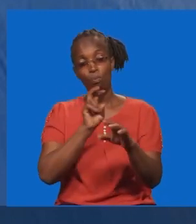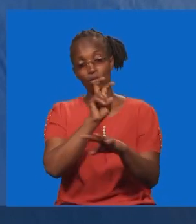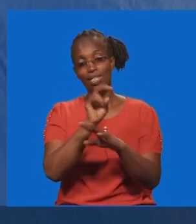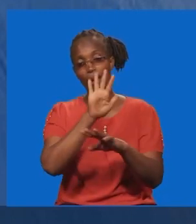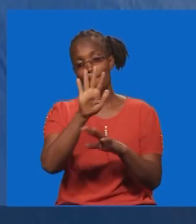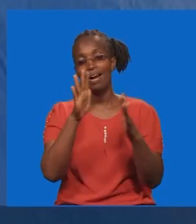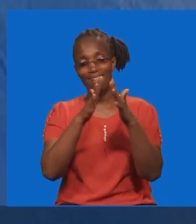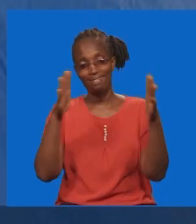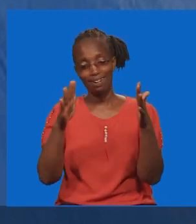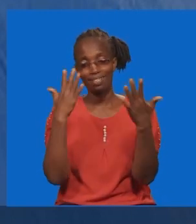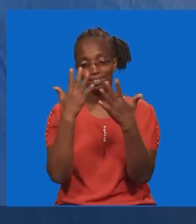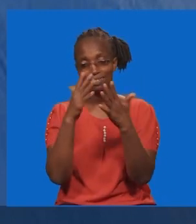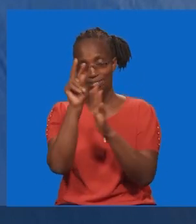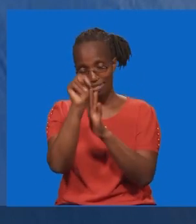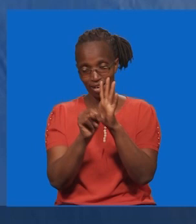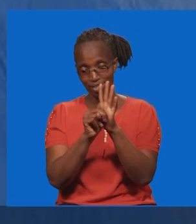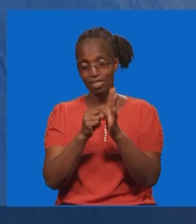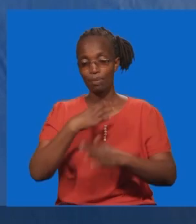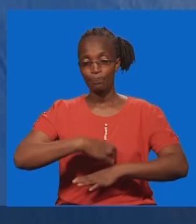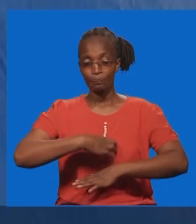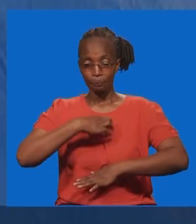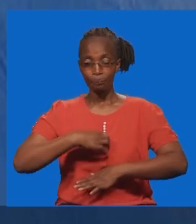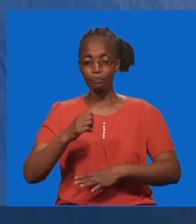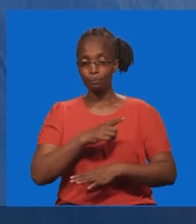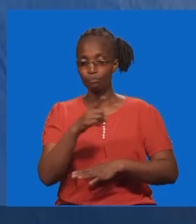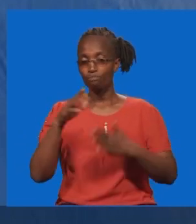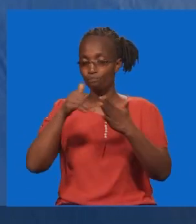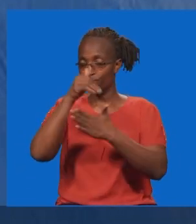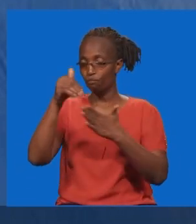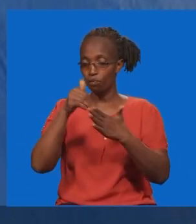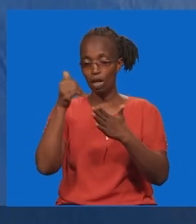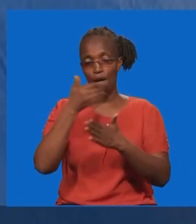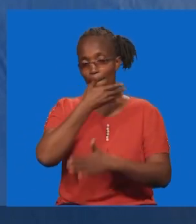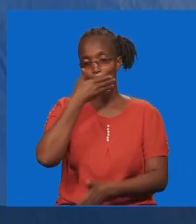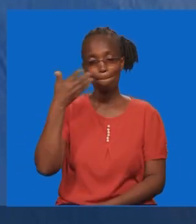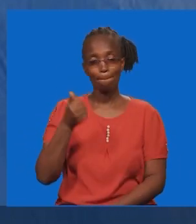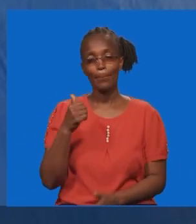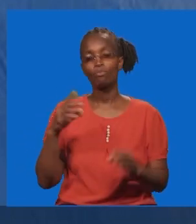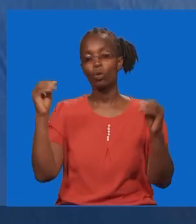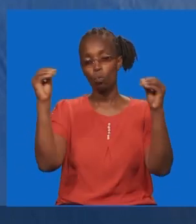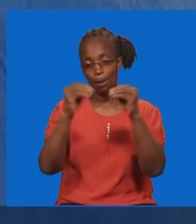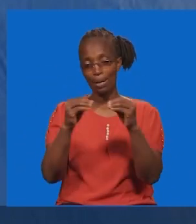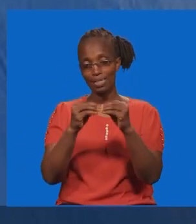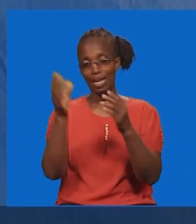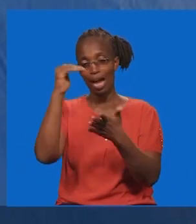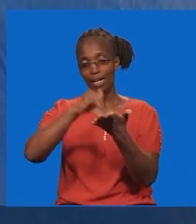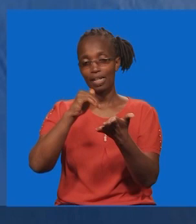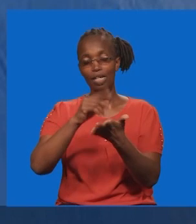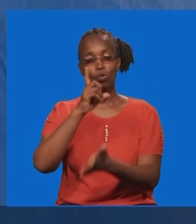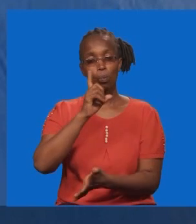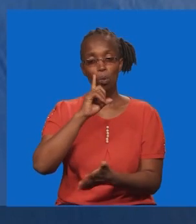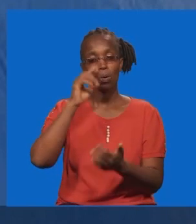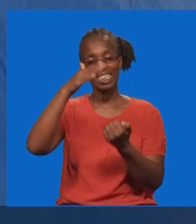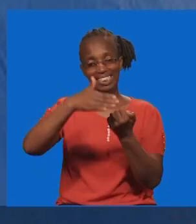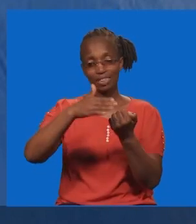akikutendea. Ni nakutakia siku ya mbaraka. Mungu waka kutangulia na mungu wakaweze kuwa pomoja nawe. Tupatane tena